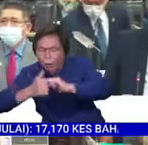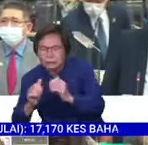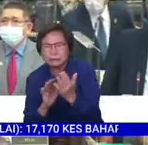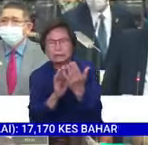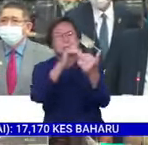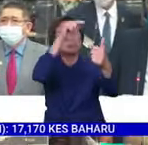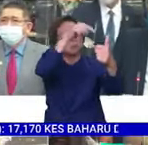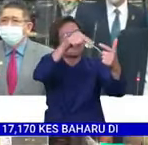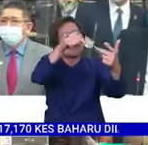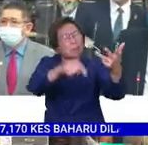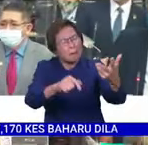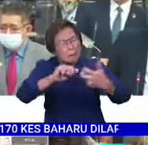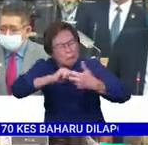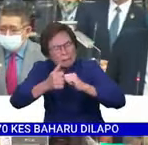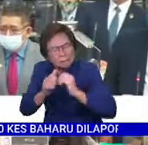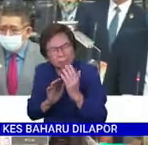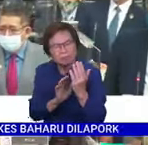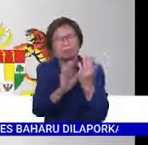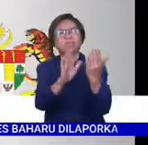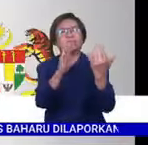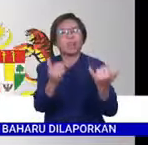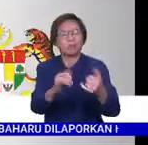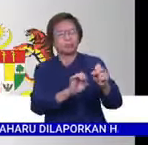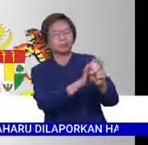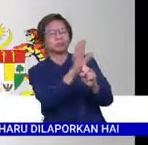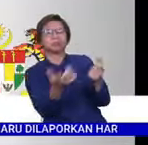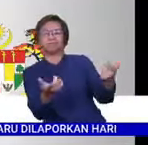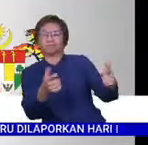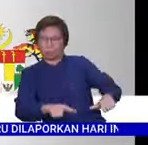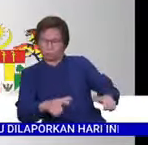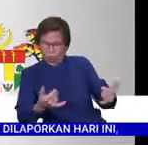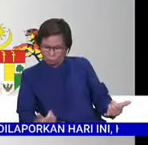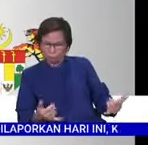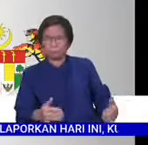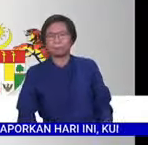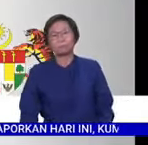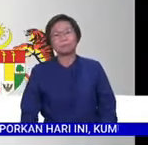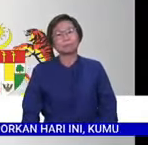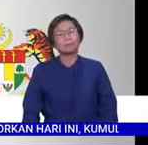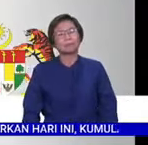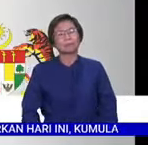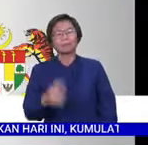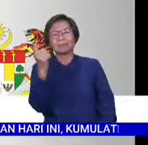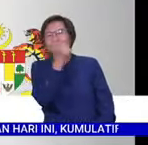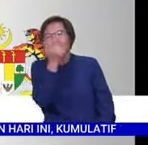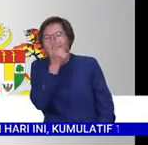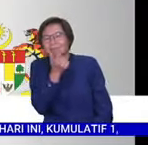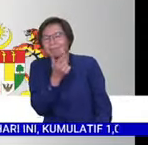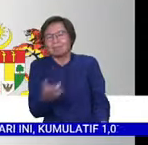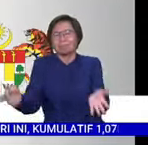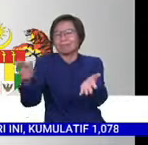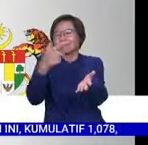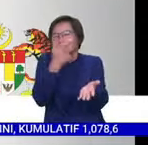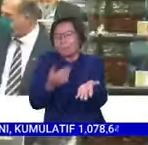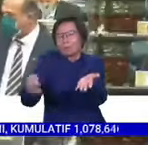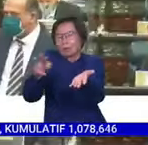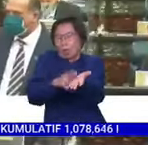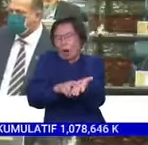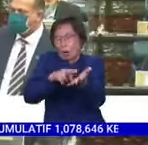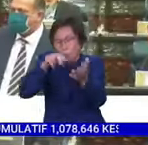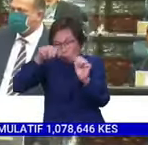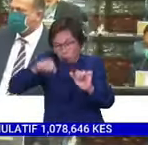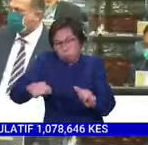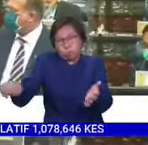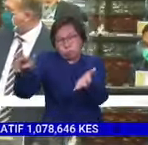terhadap pelbagai masalah yang dihadapi ketika pandemik COVID-19 ini, sekaligus mengelak daripada mengeluarkan kenyataan yang boleh